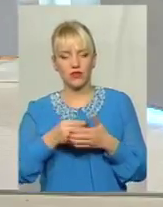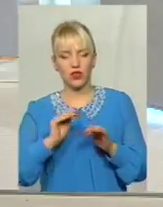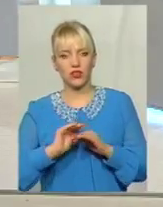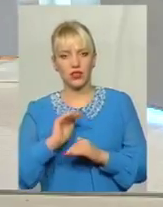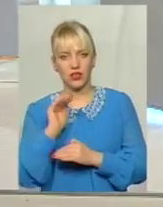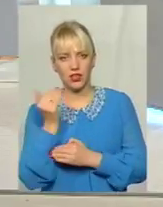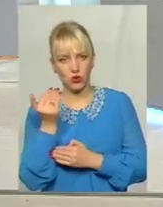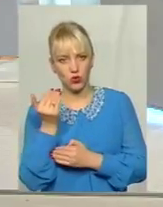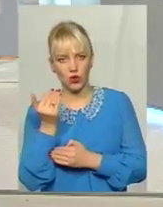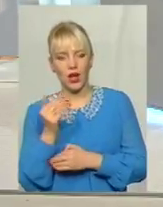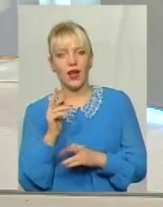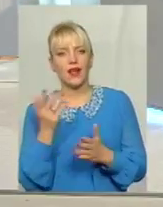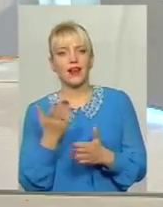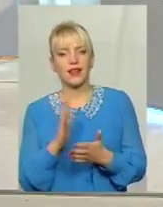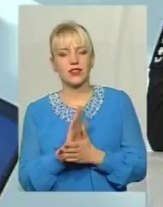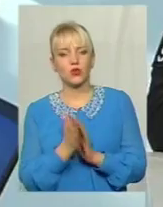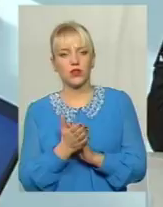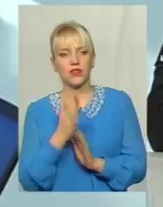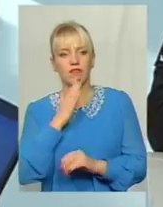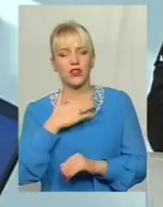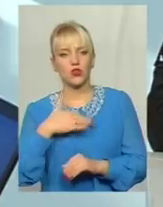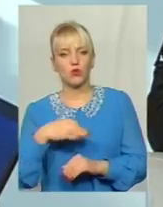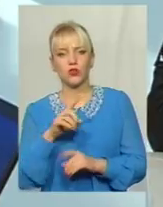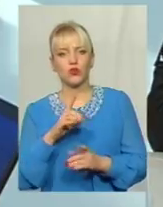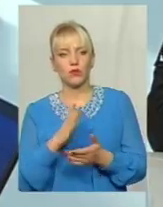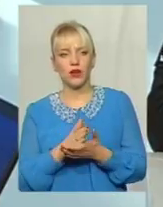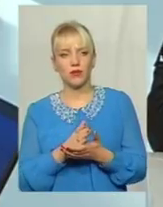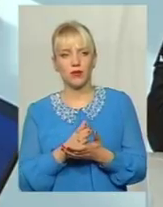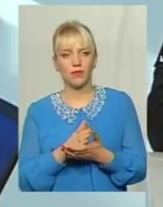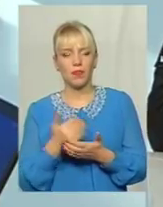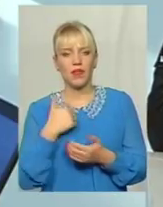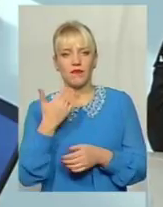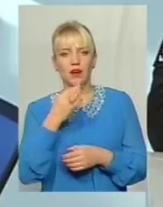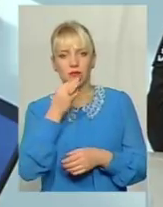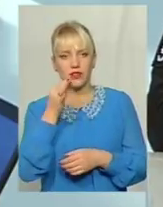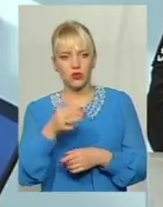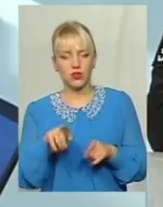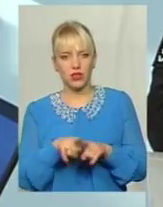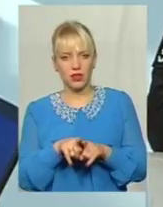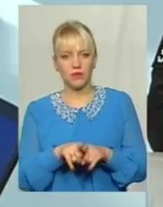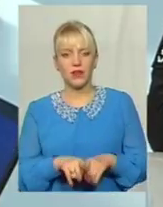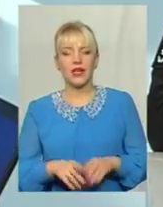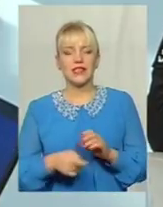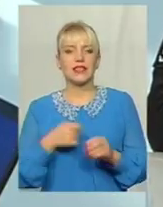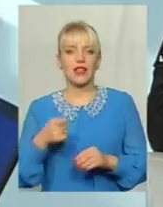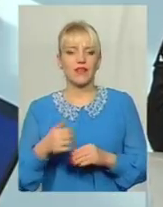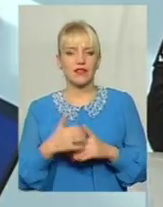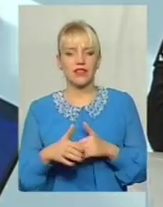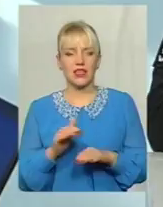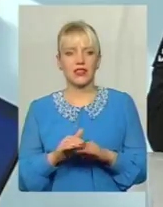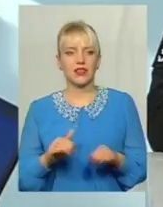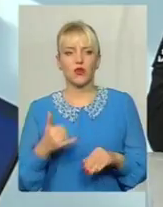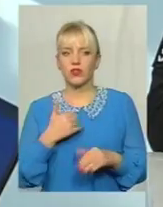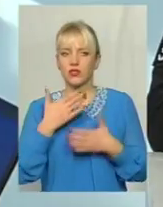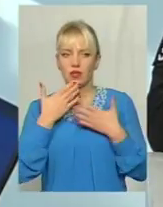дитиною Яка ситуація в нашій області Що маємо? Я вам так скажу Безпосередньо заявників Серед дітей В нас